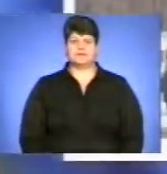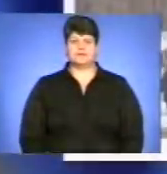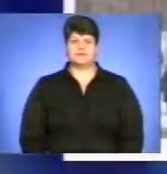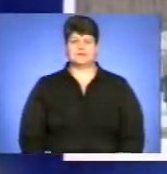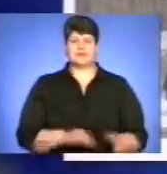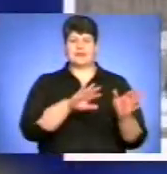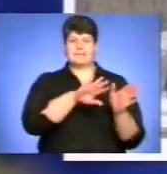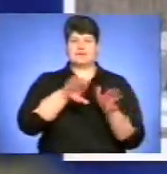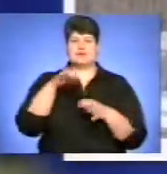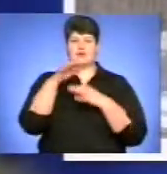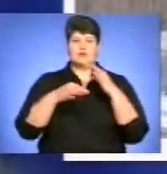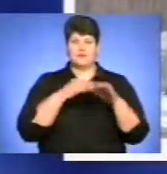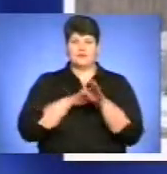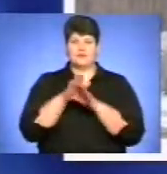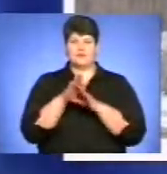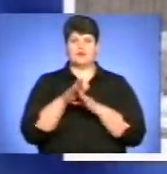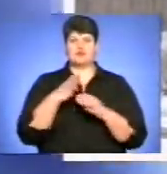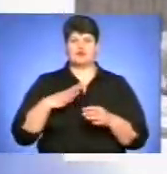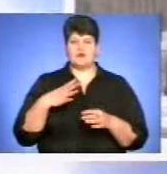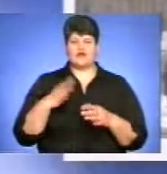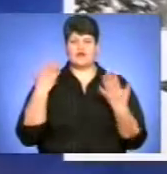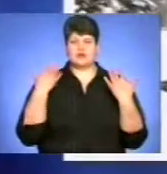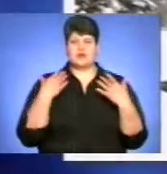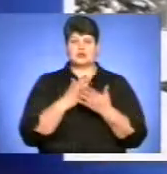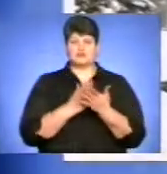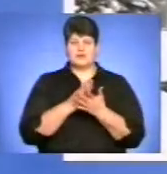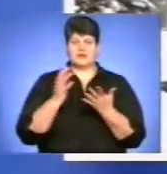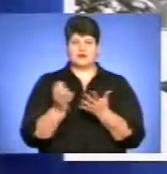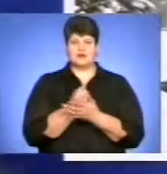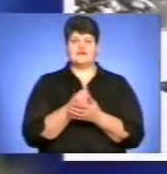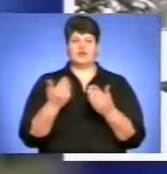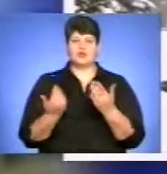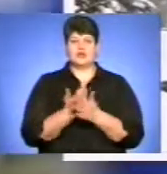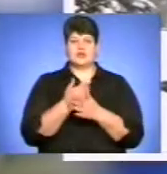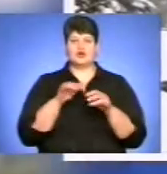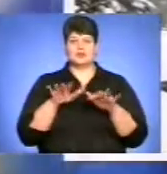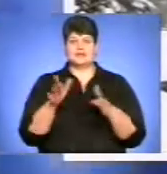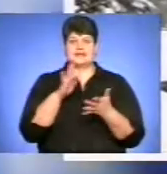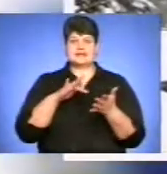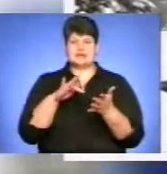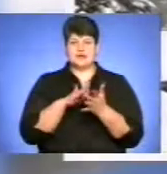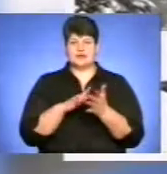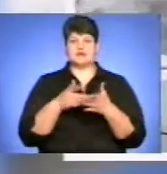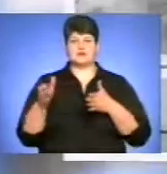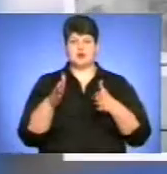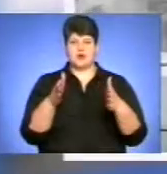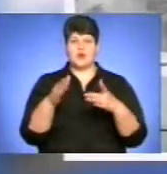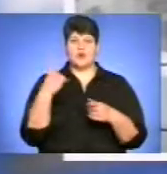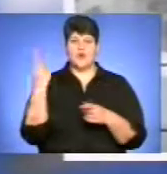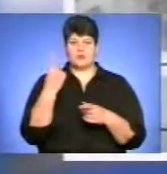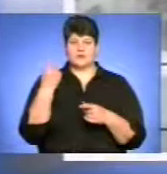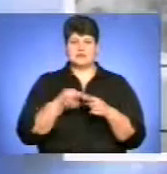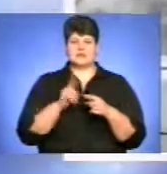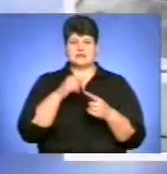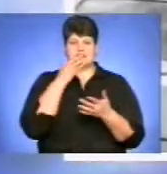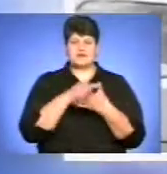Після цілодобового чергування у вихідні службам вдалося відновити рух на центральних автошляхах області, повідомив начальник